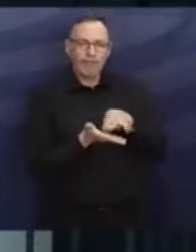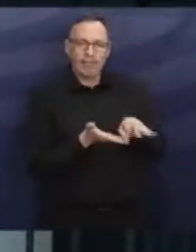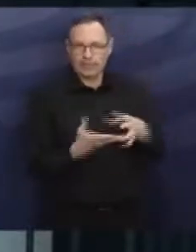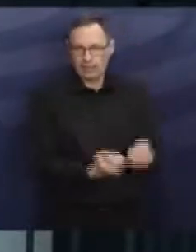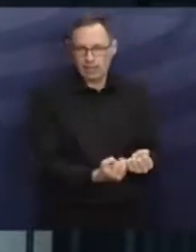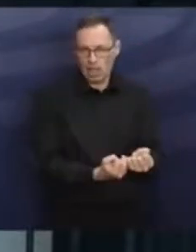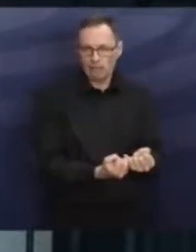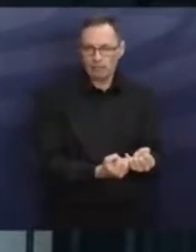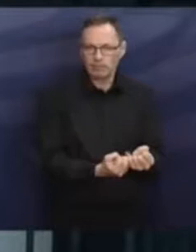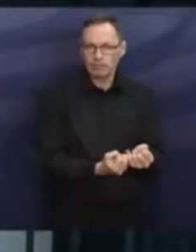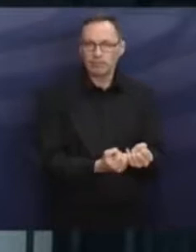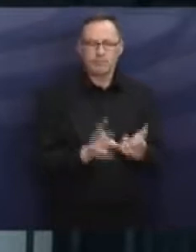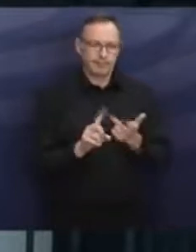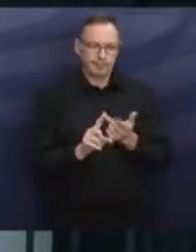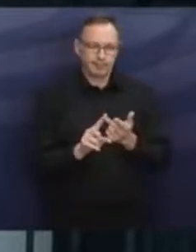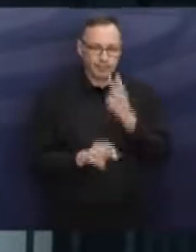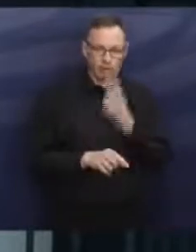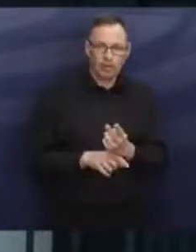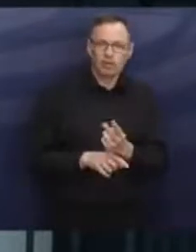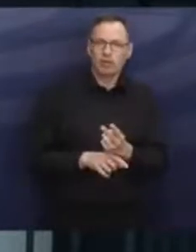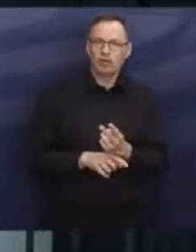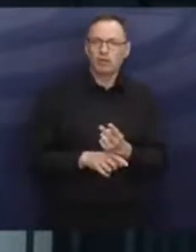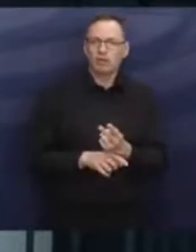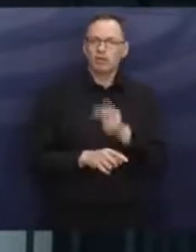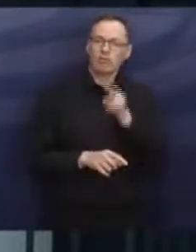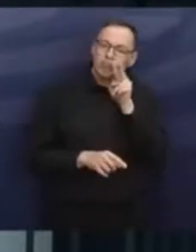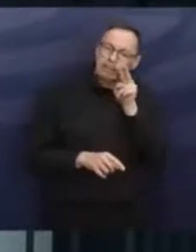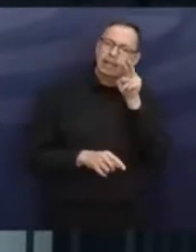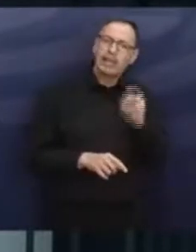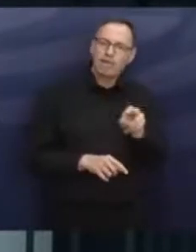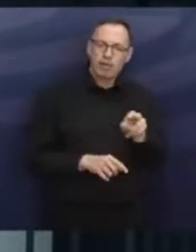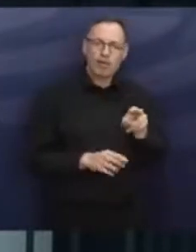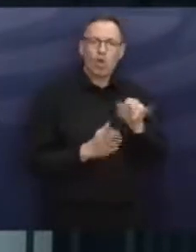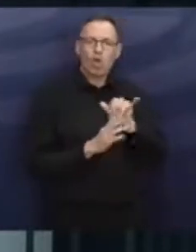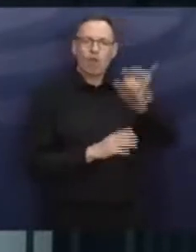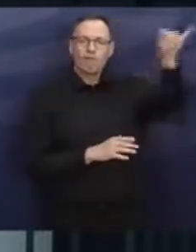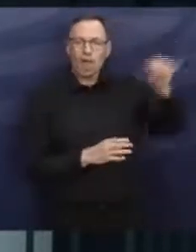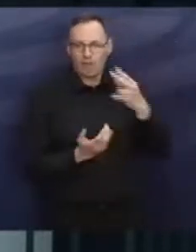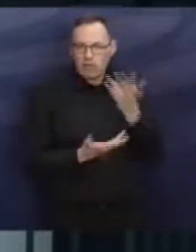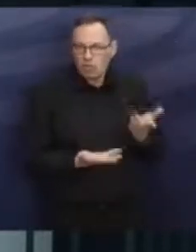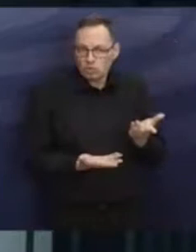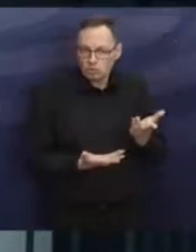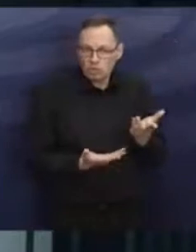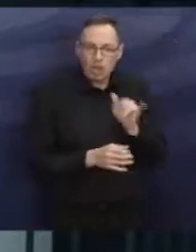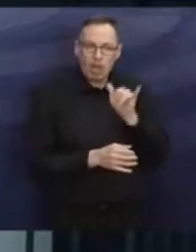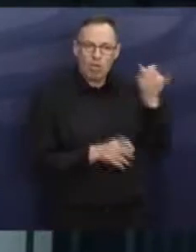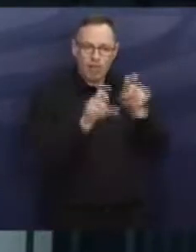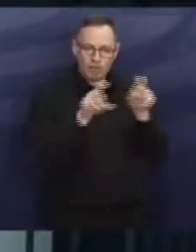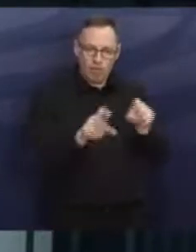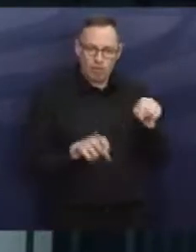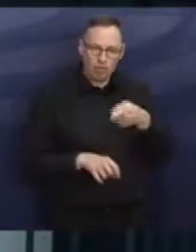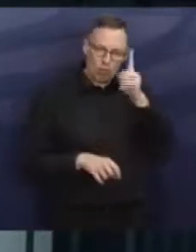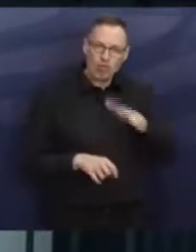zu sichern, und dann zu gucken, was ist eigentlich in der Perspektive mit Luftfahrt, weil die Luftfahrtunternehmen in